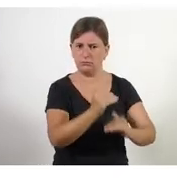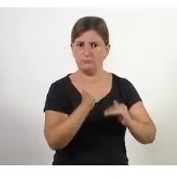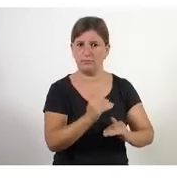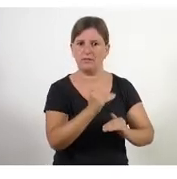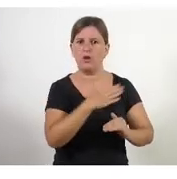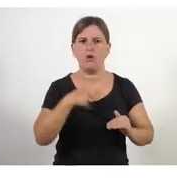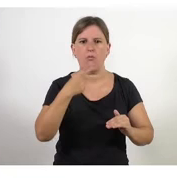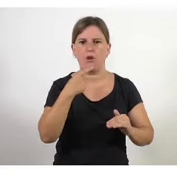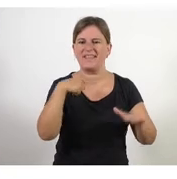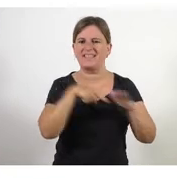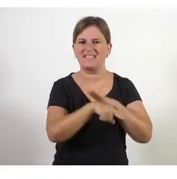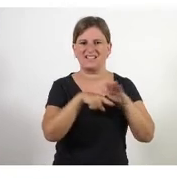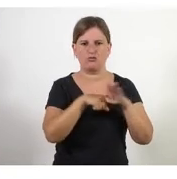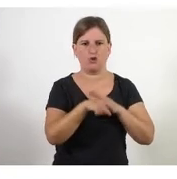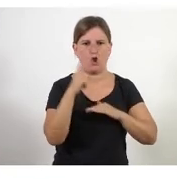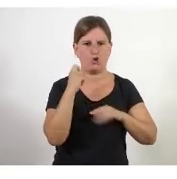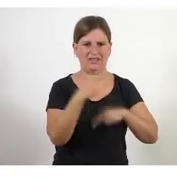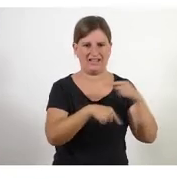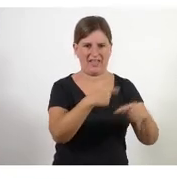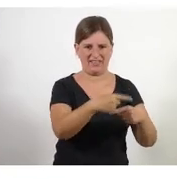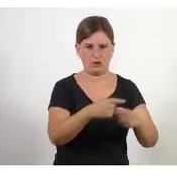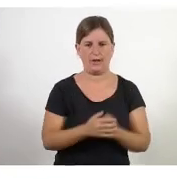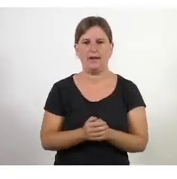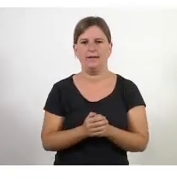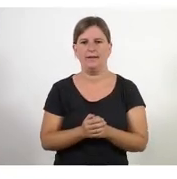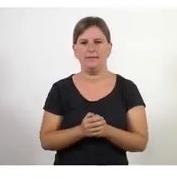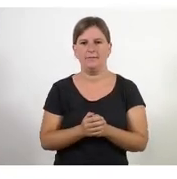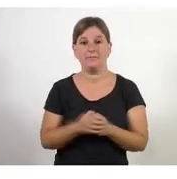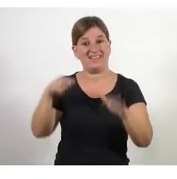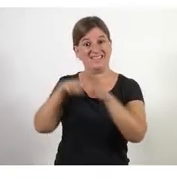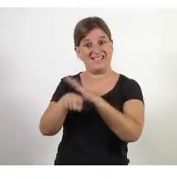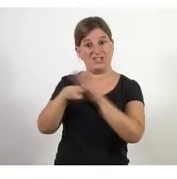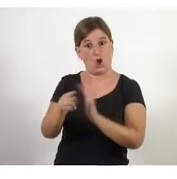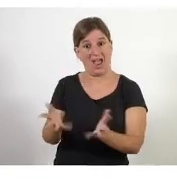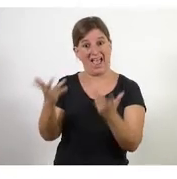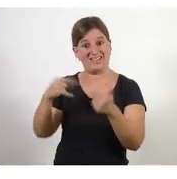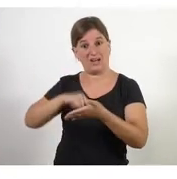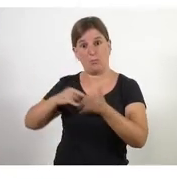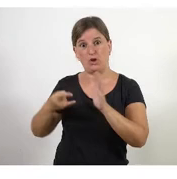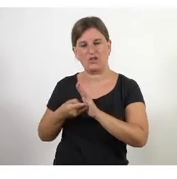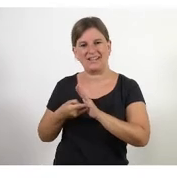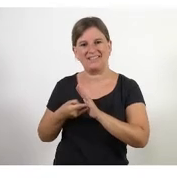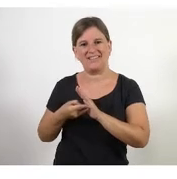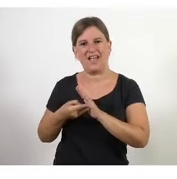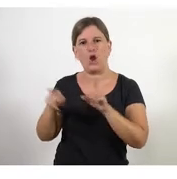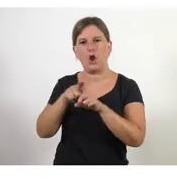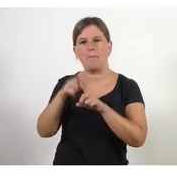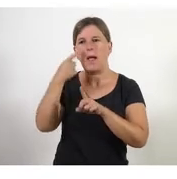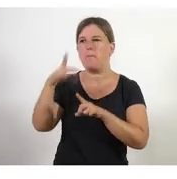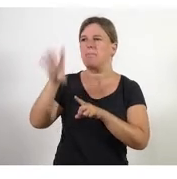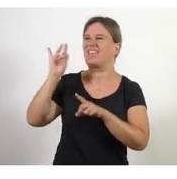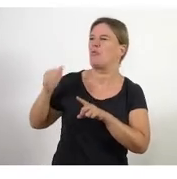gestió totalment tradicional la gestió àgil dels projectes no és una gestió predictiva